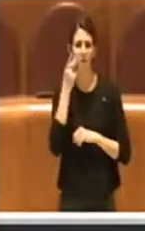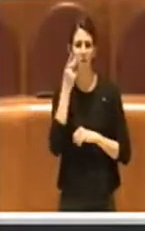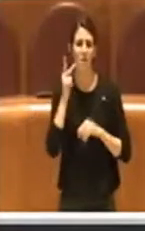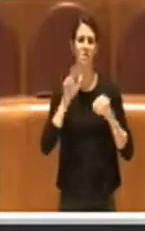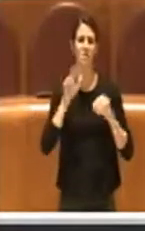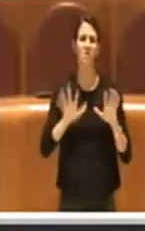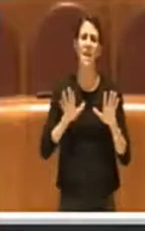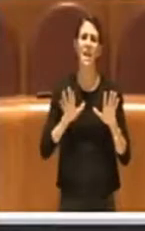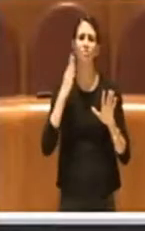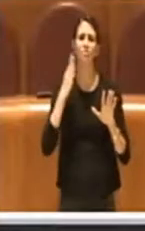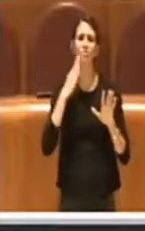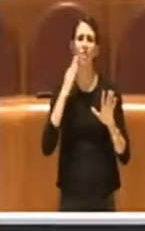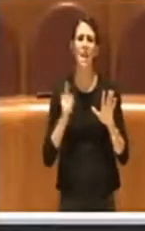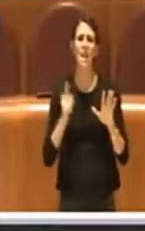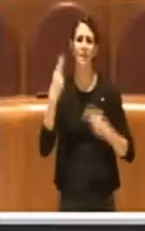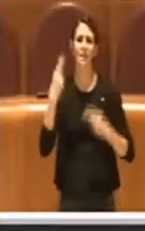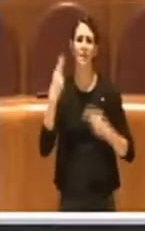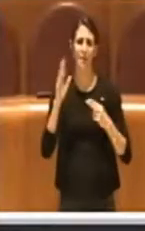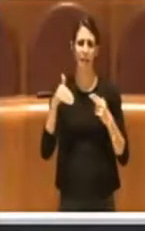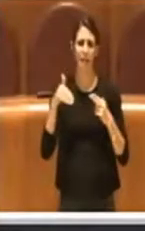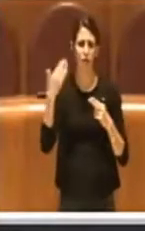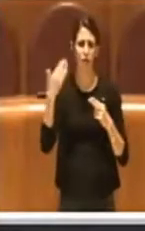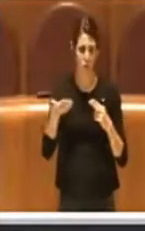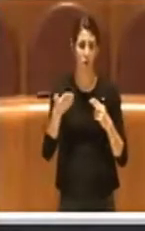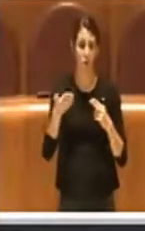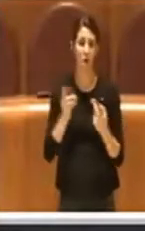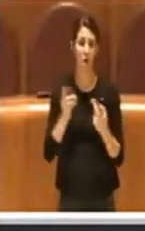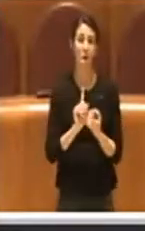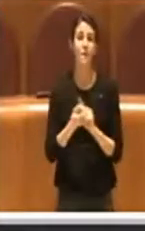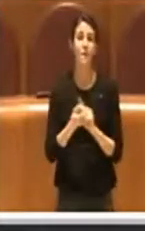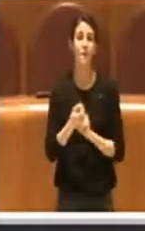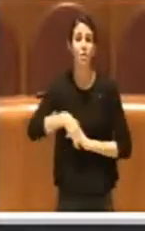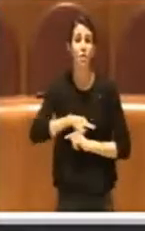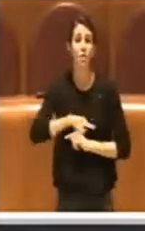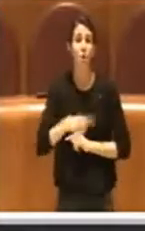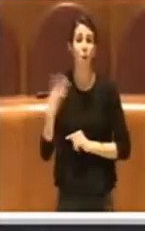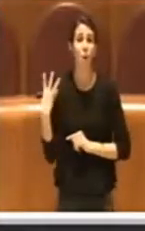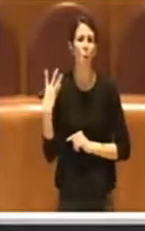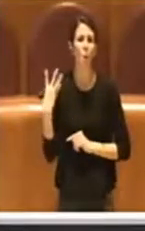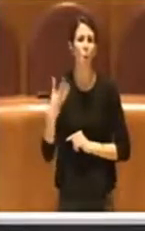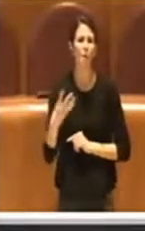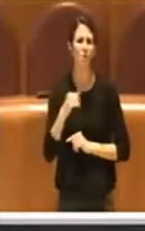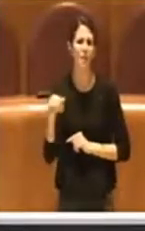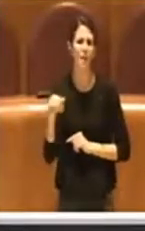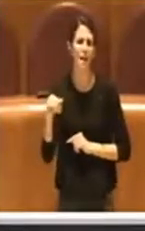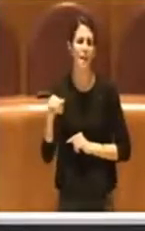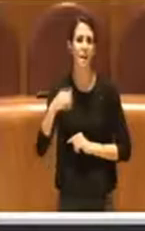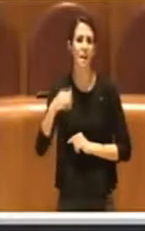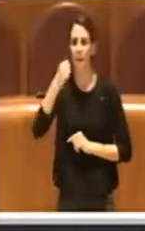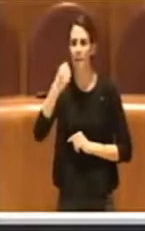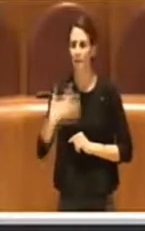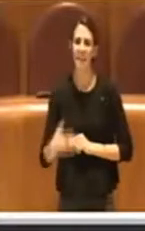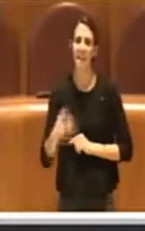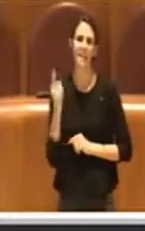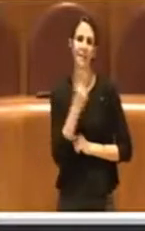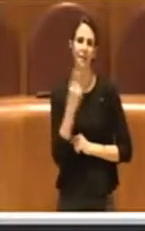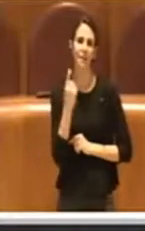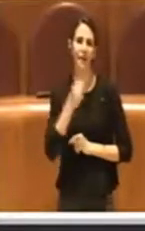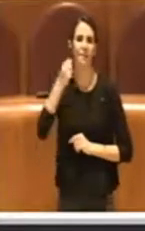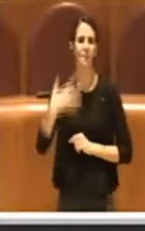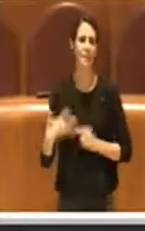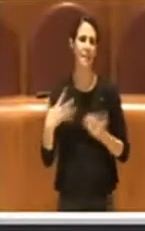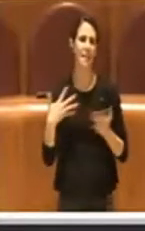anni e mezzo noi sono quattro anni e mezzo che per carità mille difetti, mille difficoltà, mille errori però